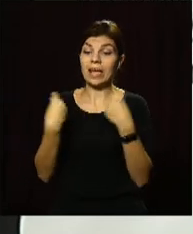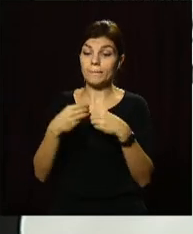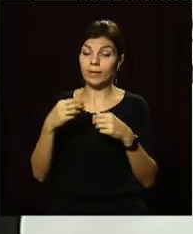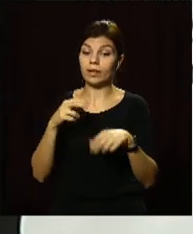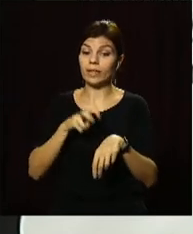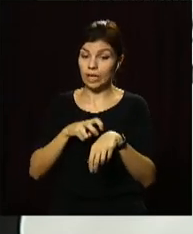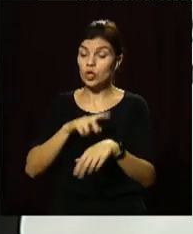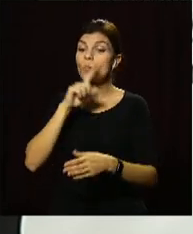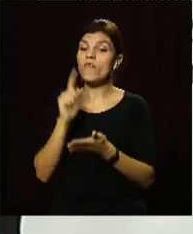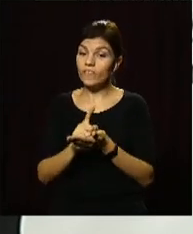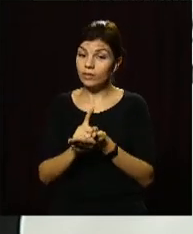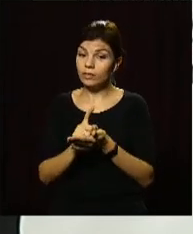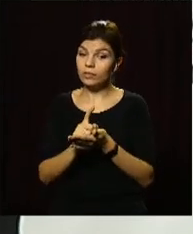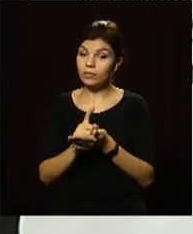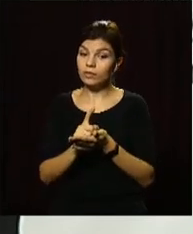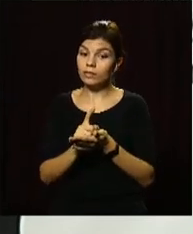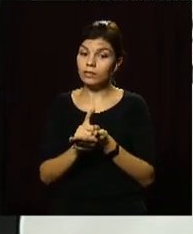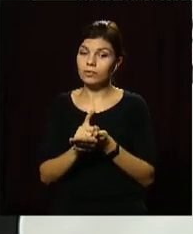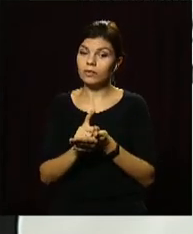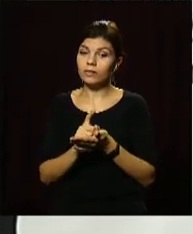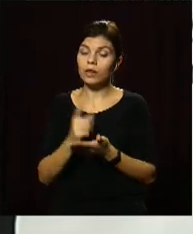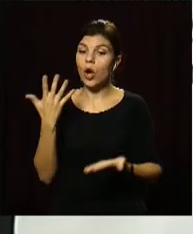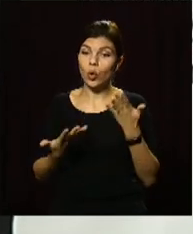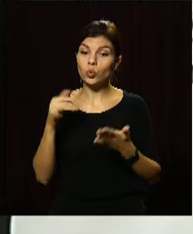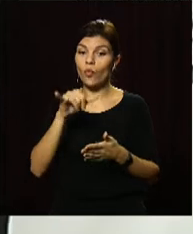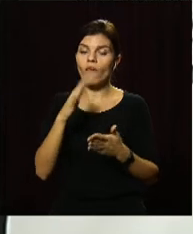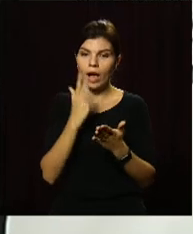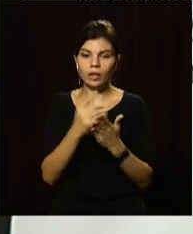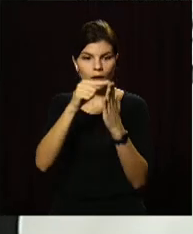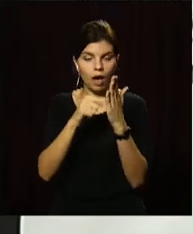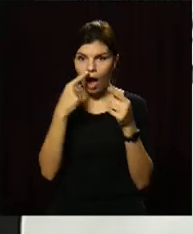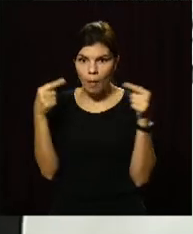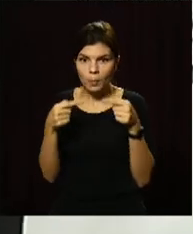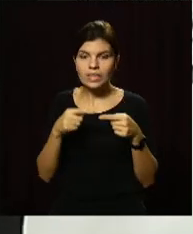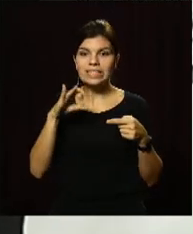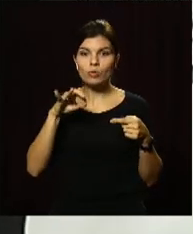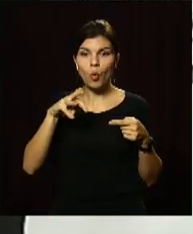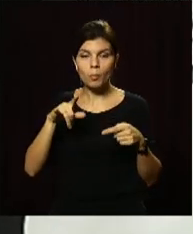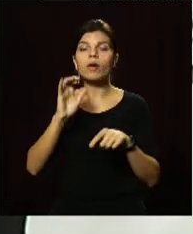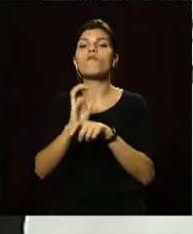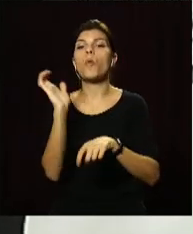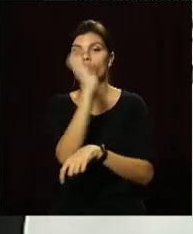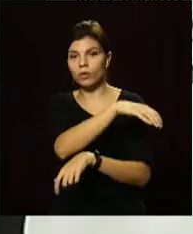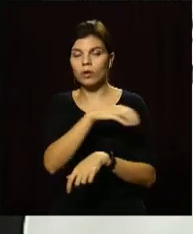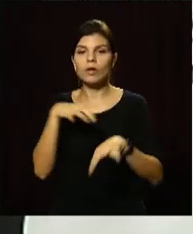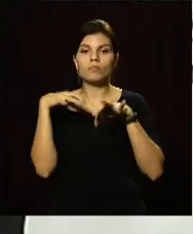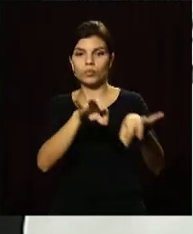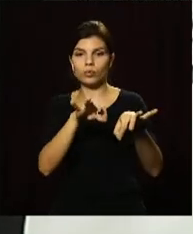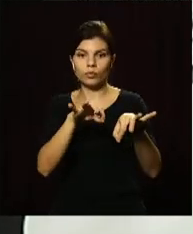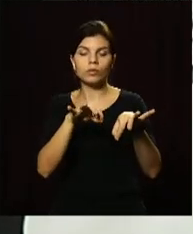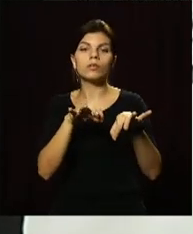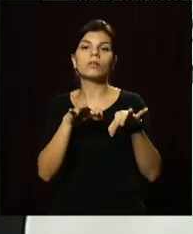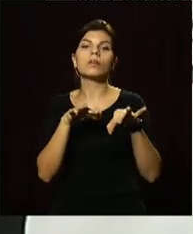повинен, якщо у вас є відповідні симптоми, відправити вам в мобільну бригаду,